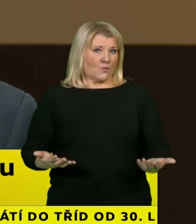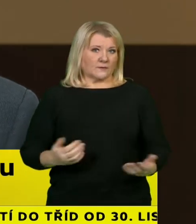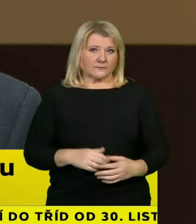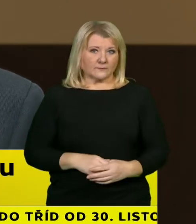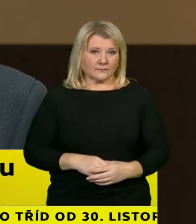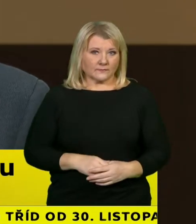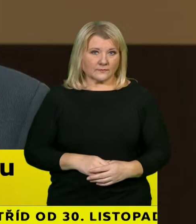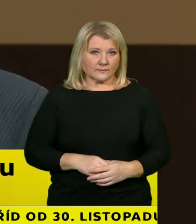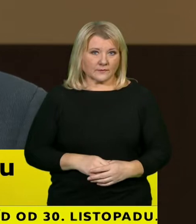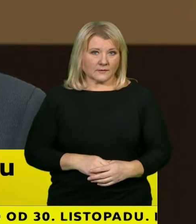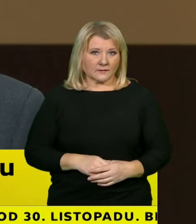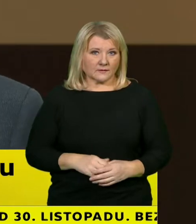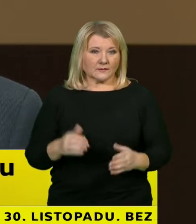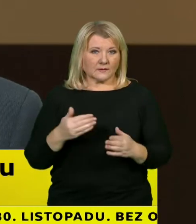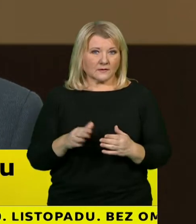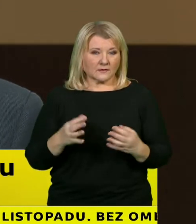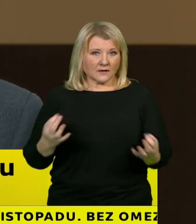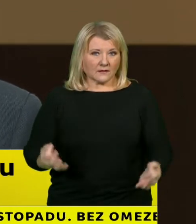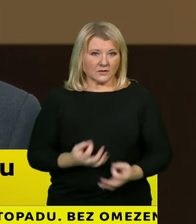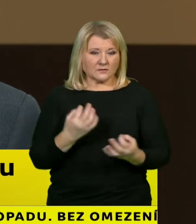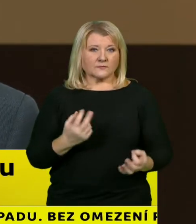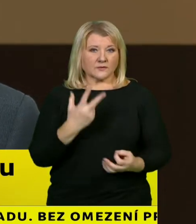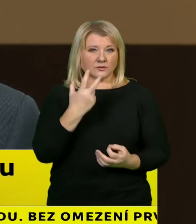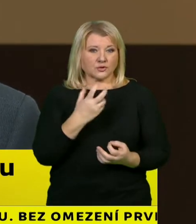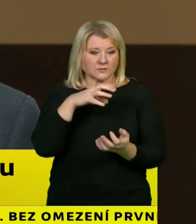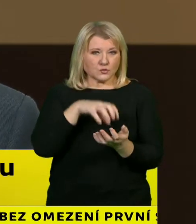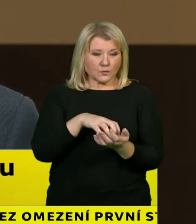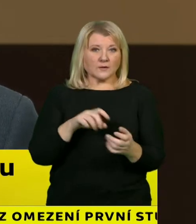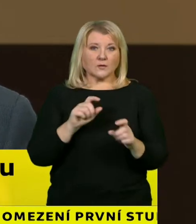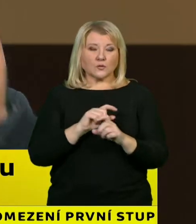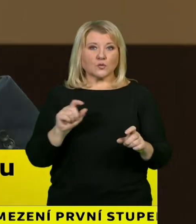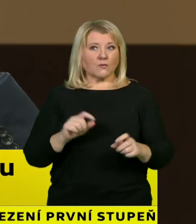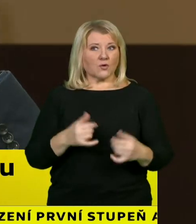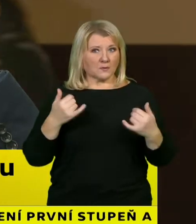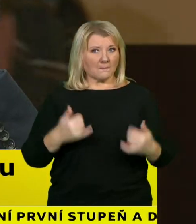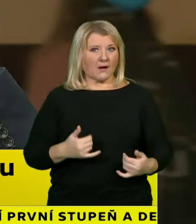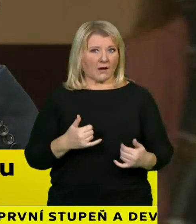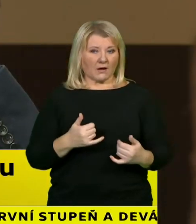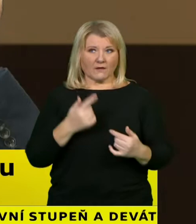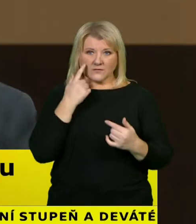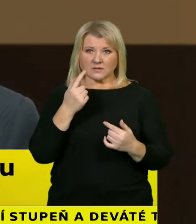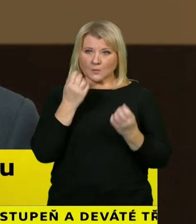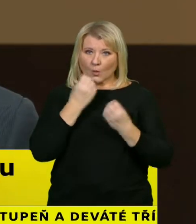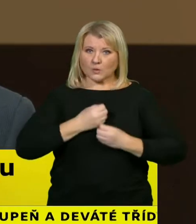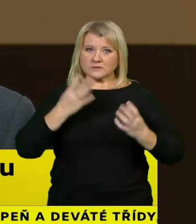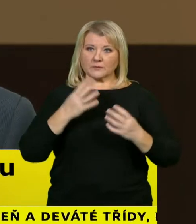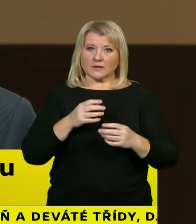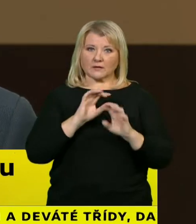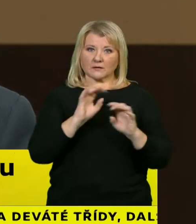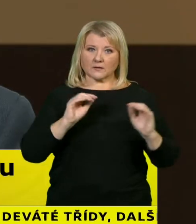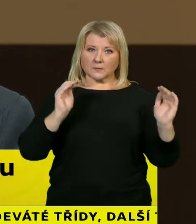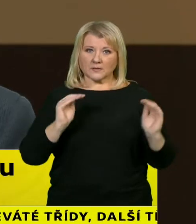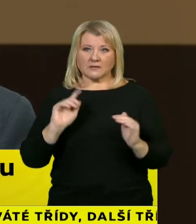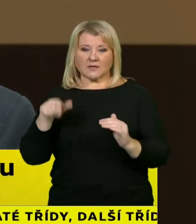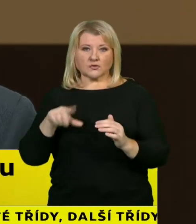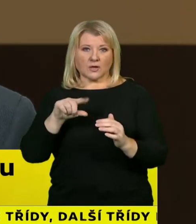a další můj dotaz ještě směřuje na třetí stupeň, protože Praha vykazuje velice dobrá čísla v porovnání s republikou. Už od 7. a